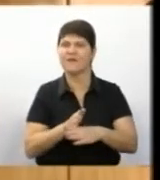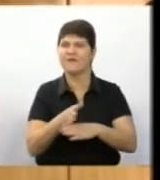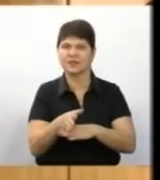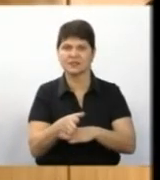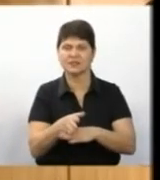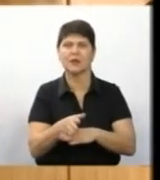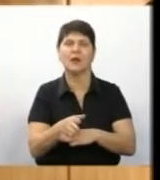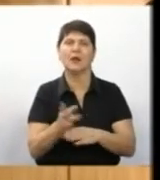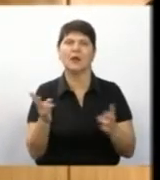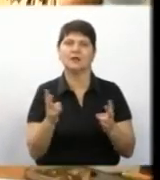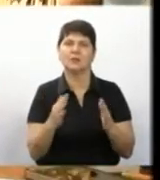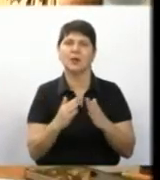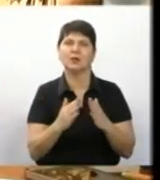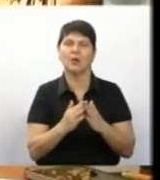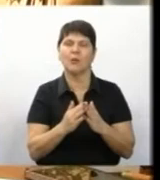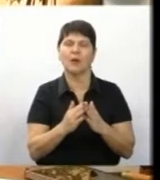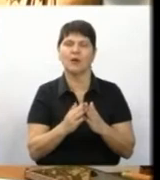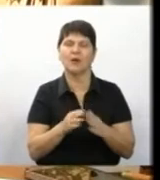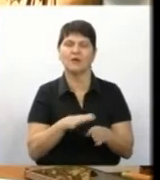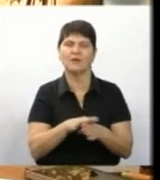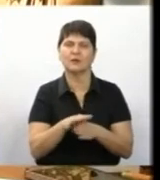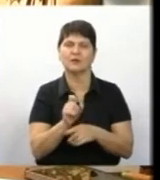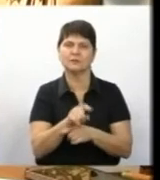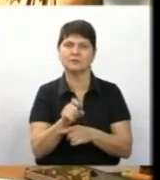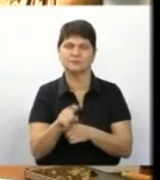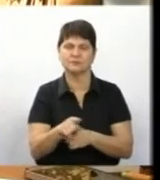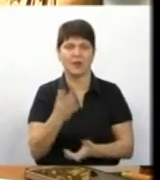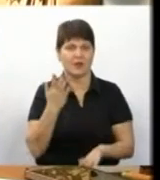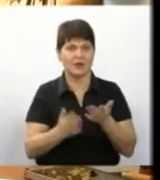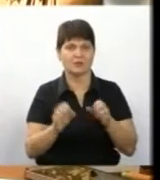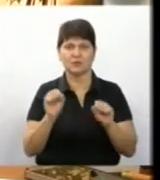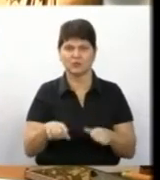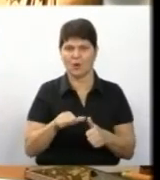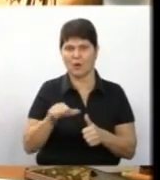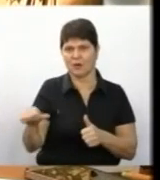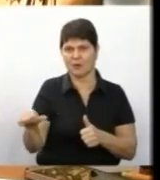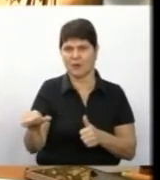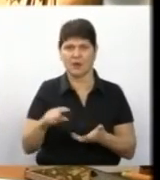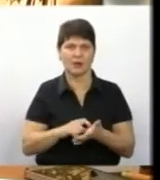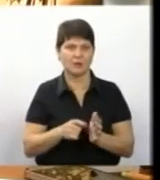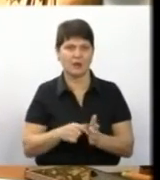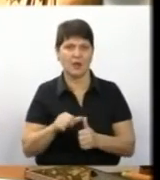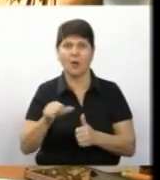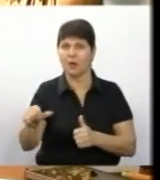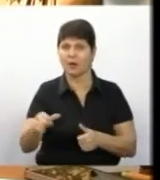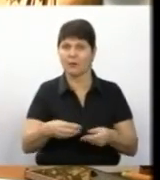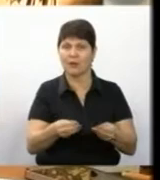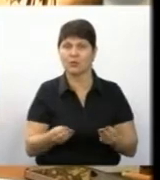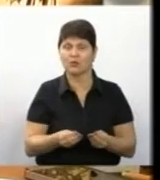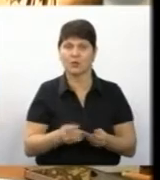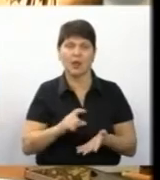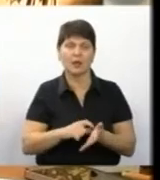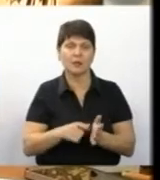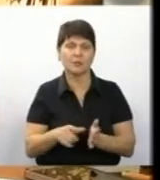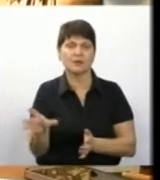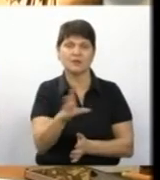вдома теж варто дотримуватись кількох настанов. Якщо це можливо, це повинна бути окрема кімната, окремий посуд. Кімната і